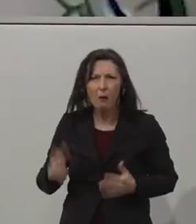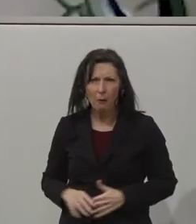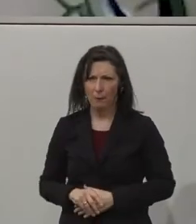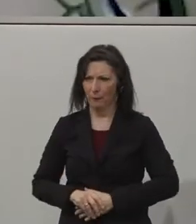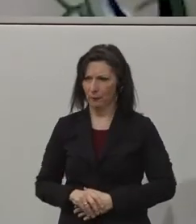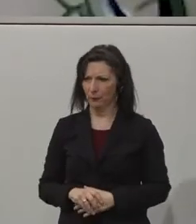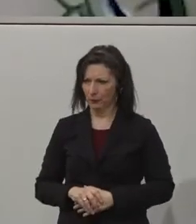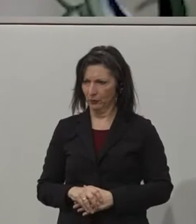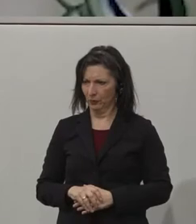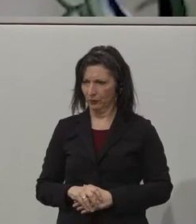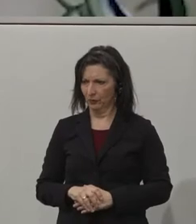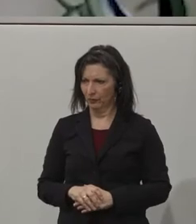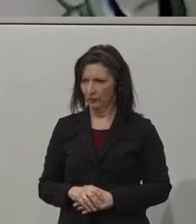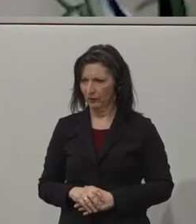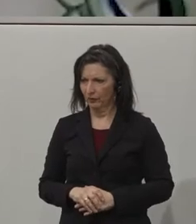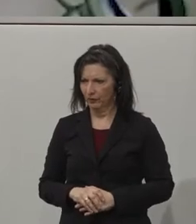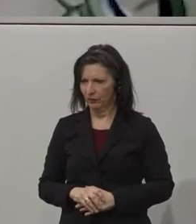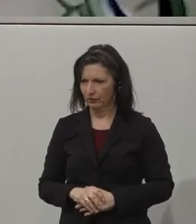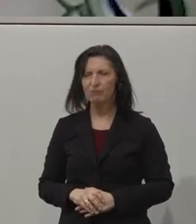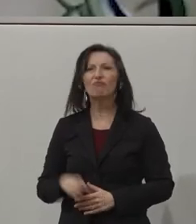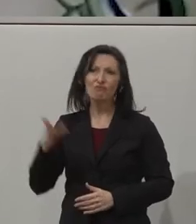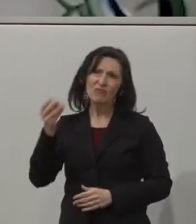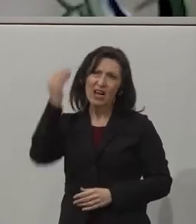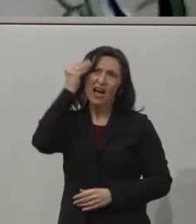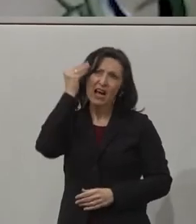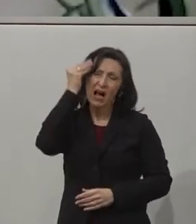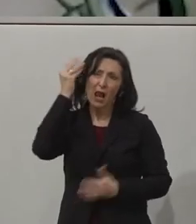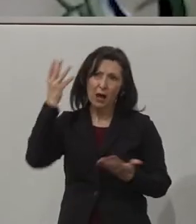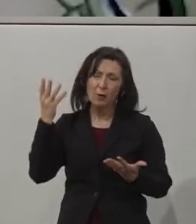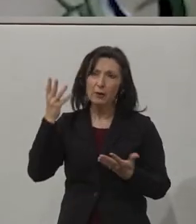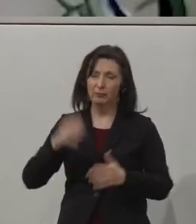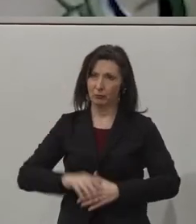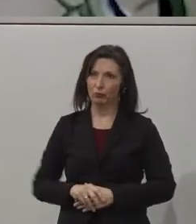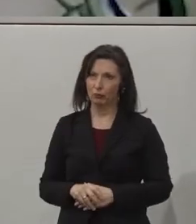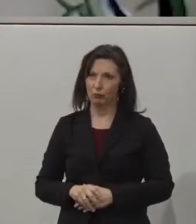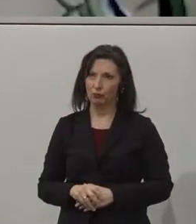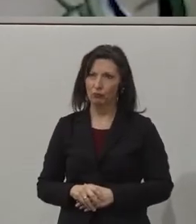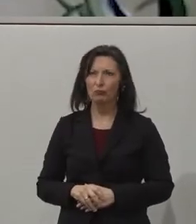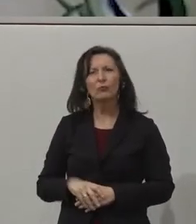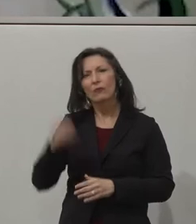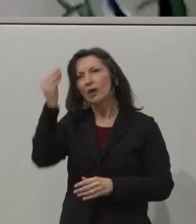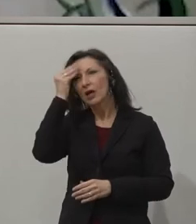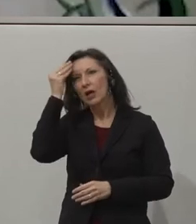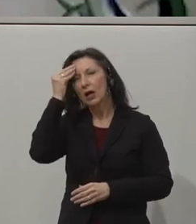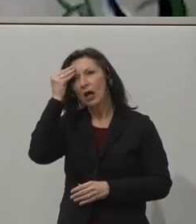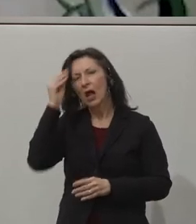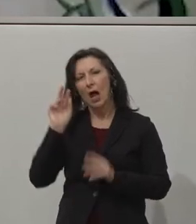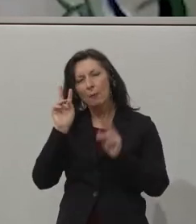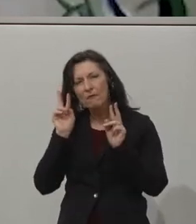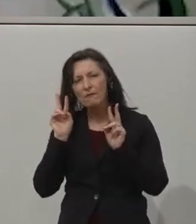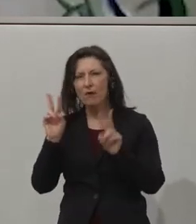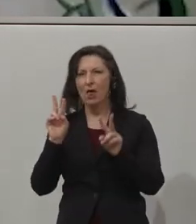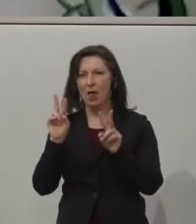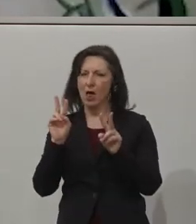We, I think, really address the needs of young people with intellectual disabilities for